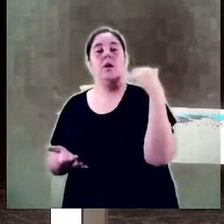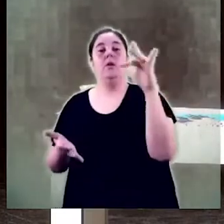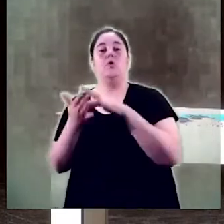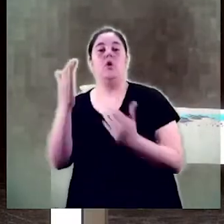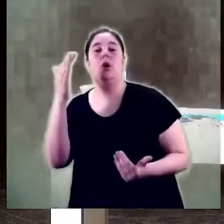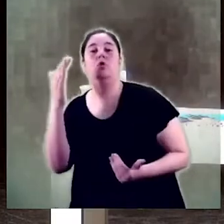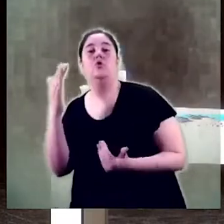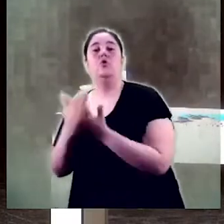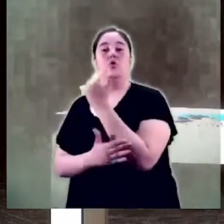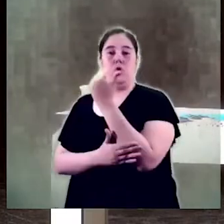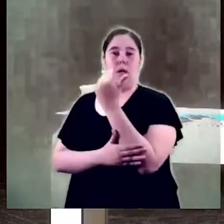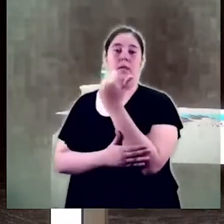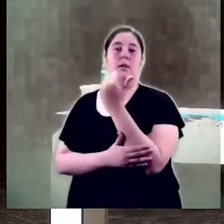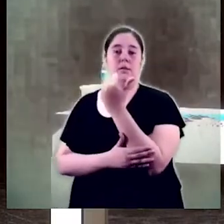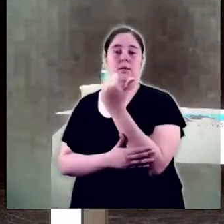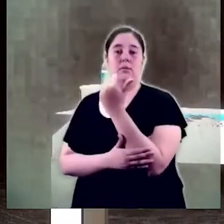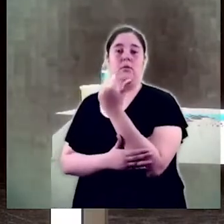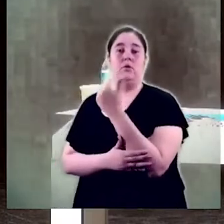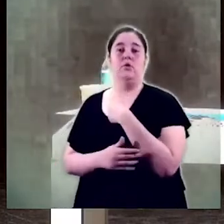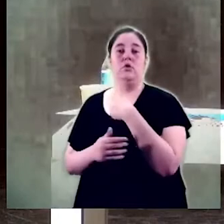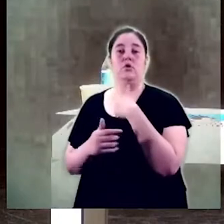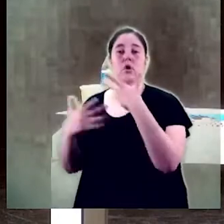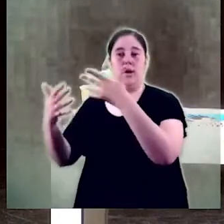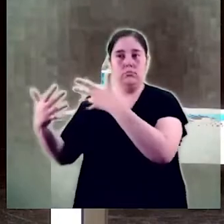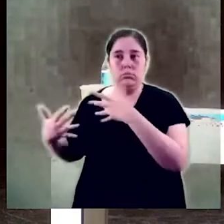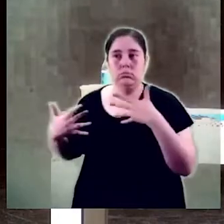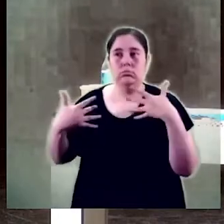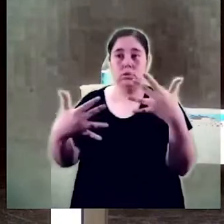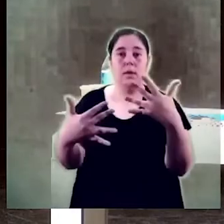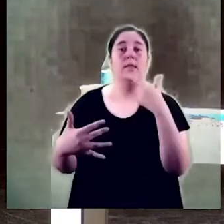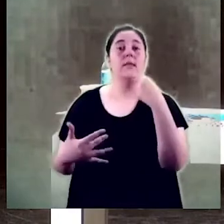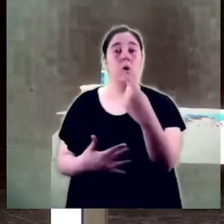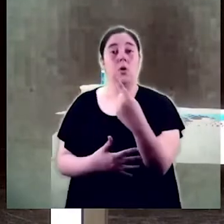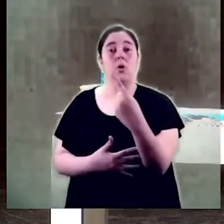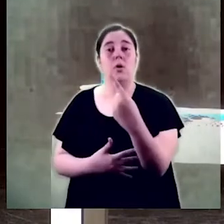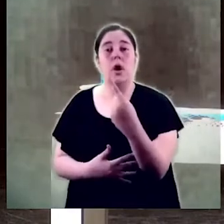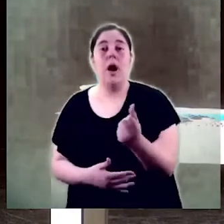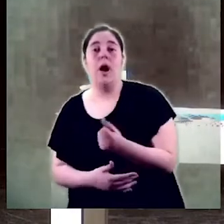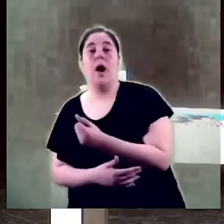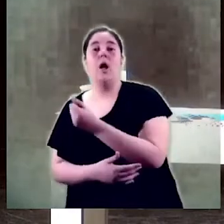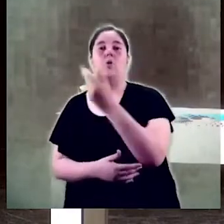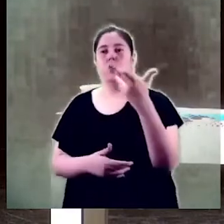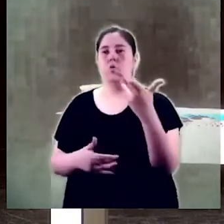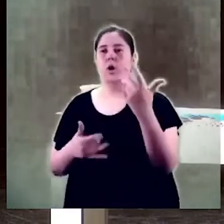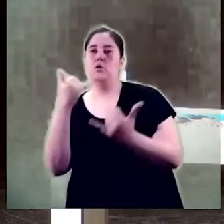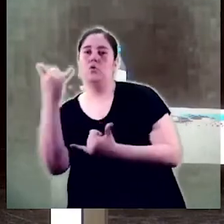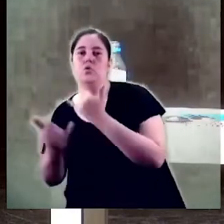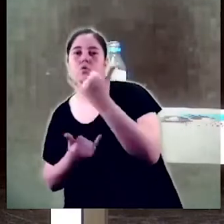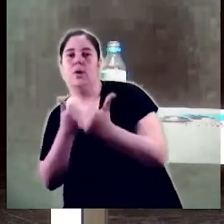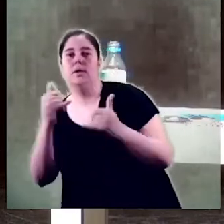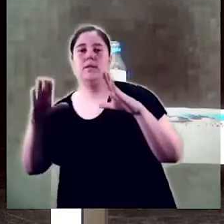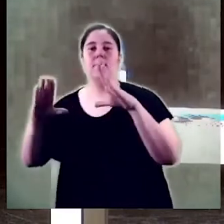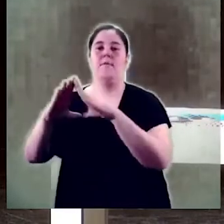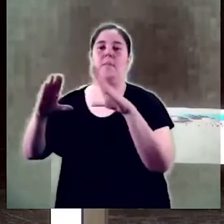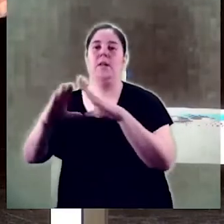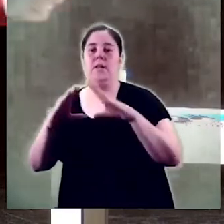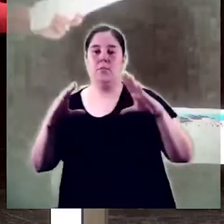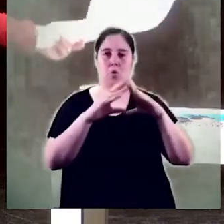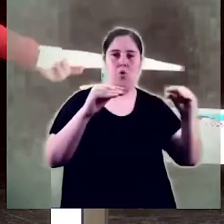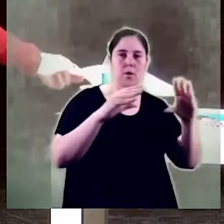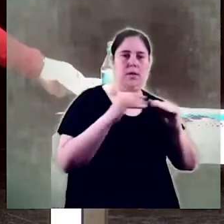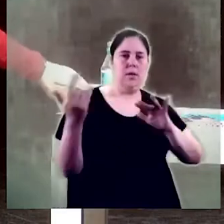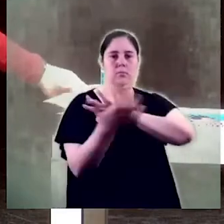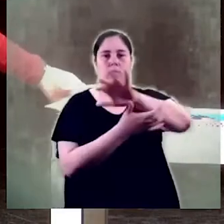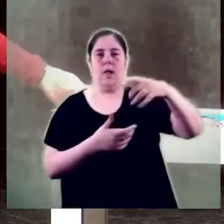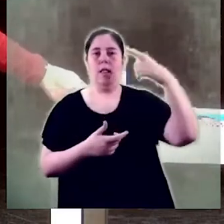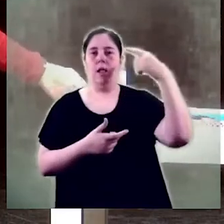el transcurs d'unes jornades subversives la cito posen de manifest algunes controvèrsies entre feminismes i universitats.